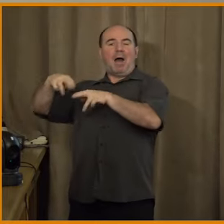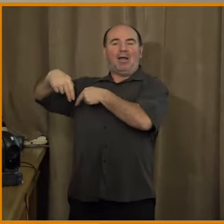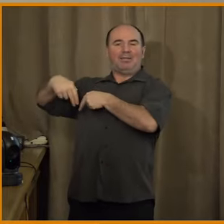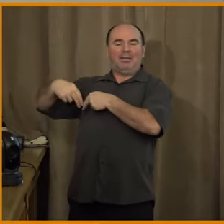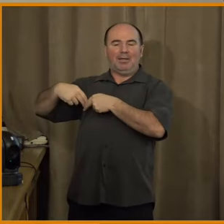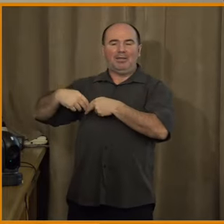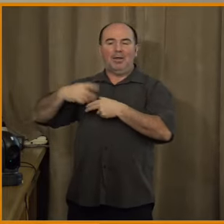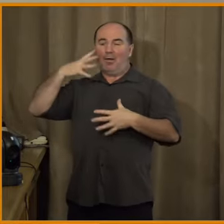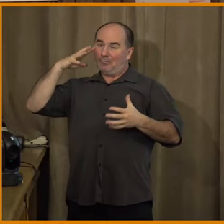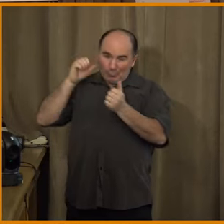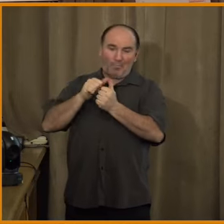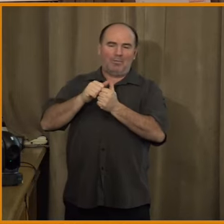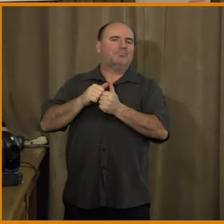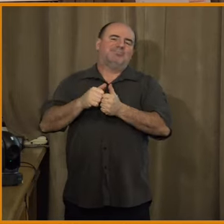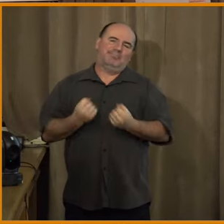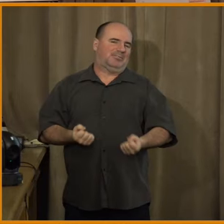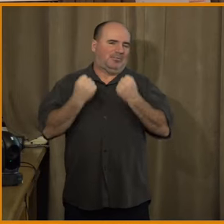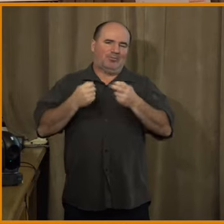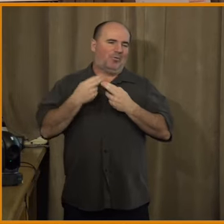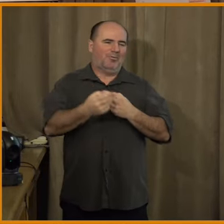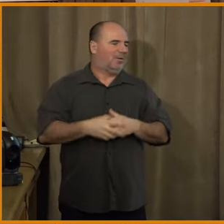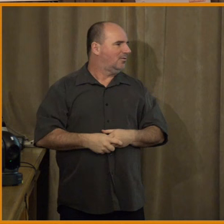Moc děkuju. Poprosím pana Gongalu.